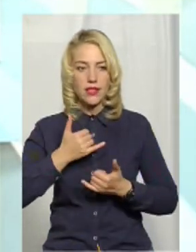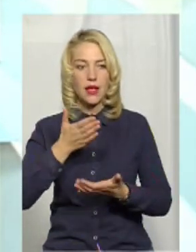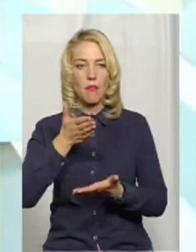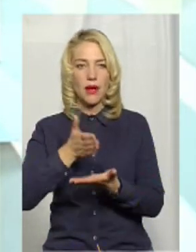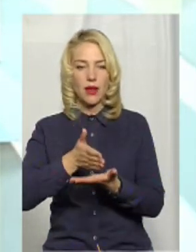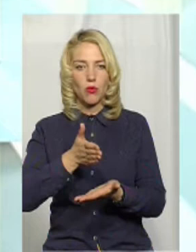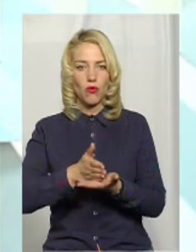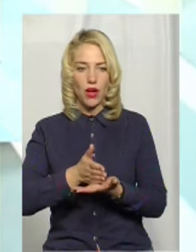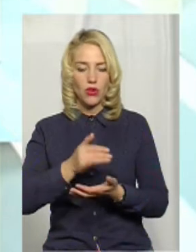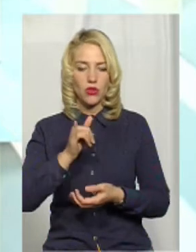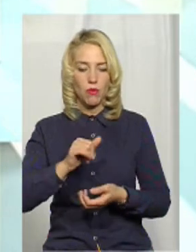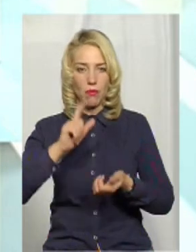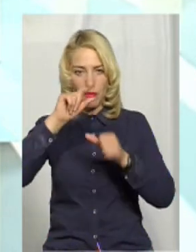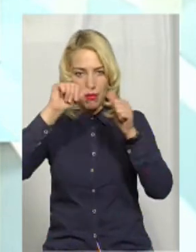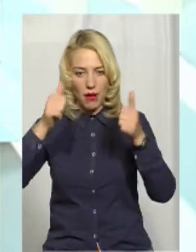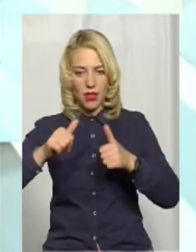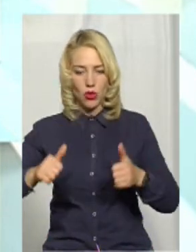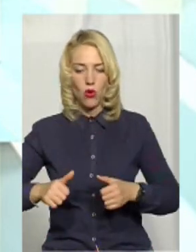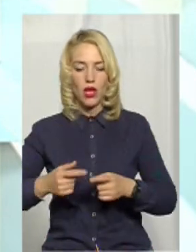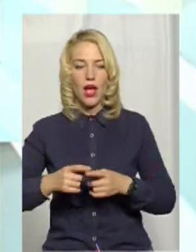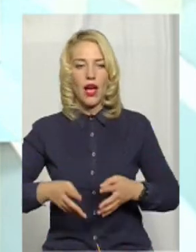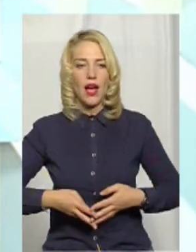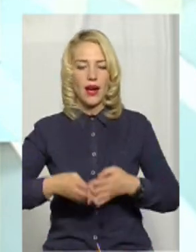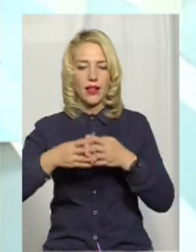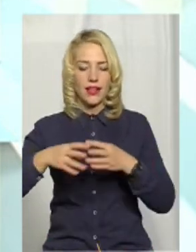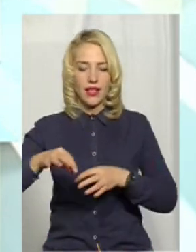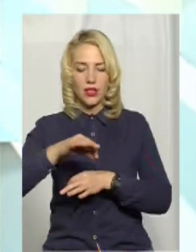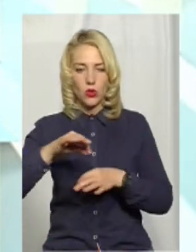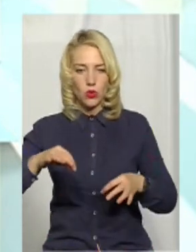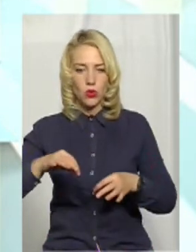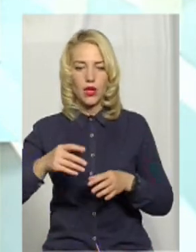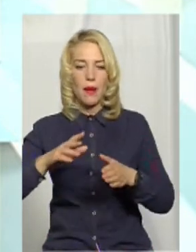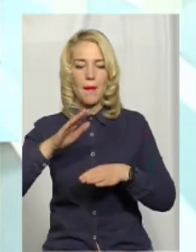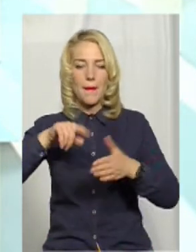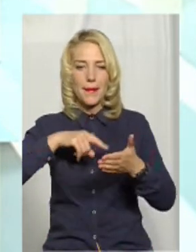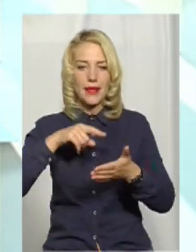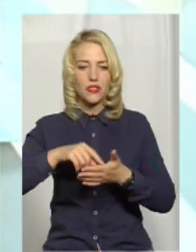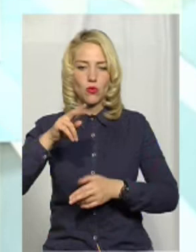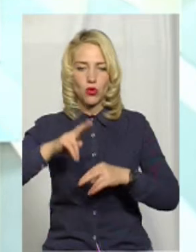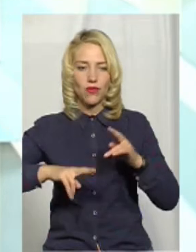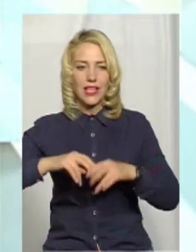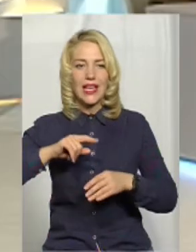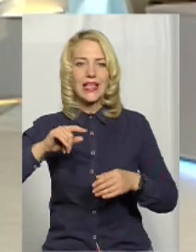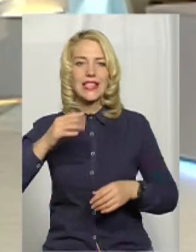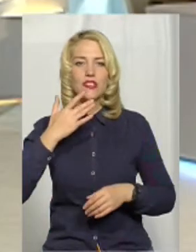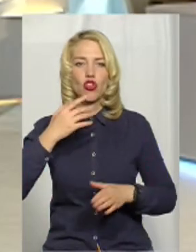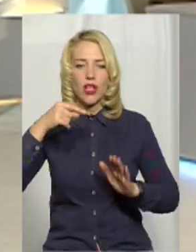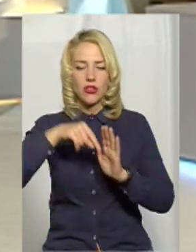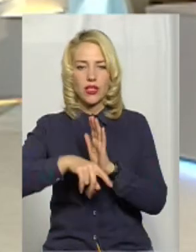пам'яток архітектури містобудування, в тому числі є і національного значення, як і Зяслав,